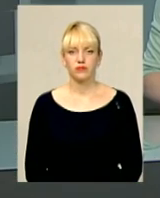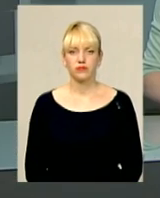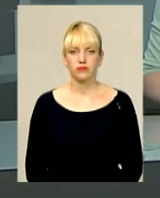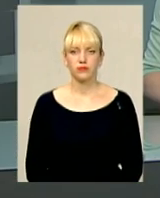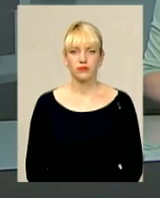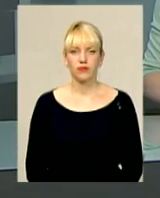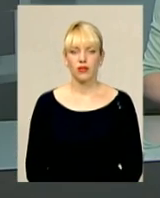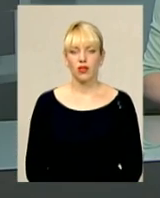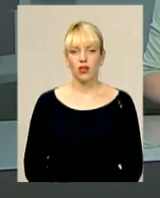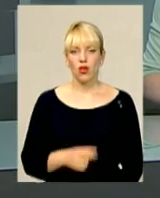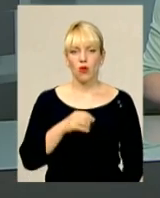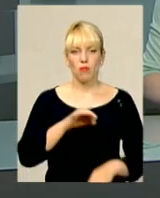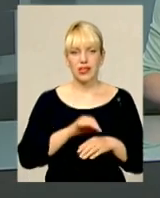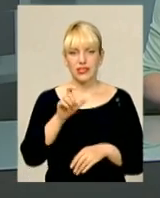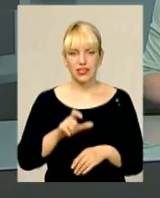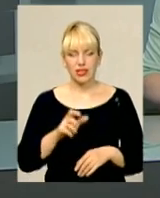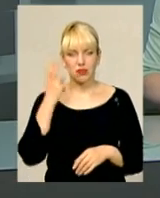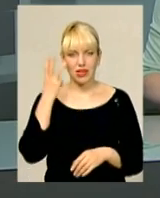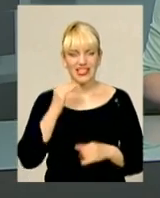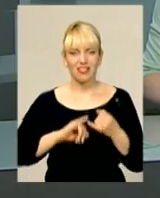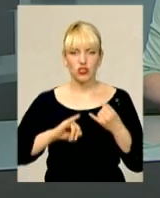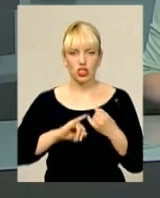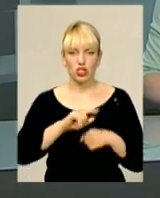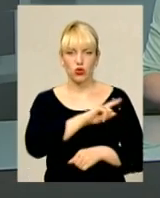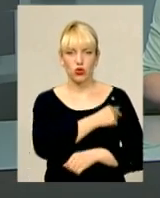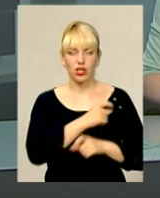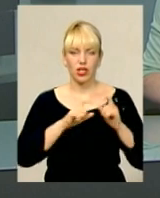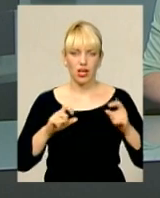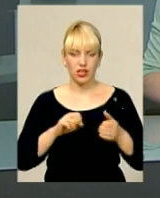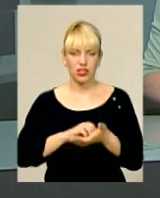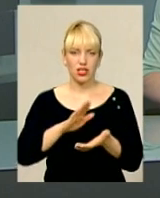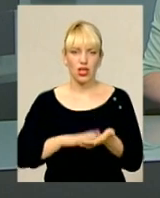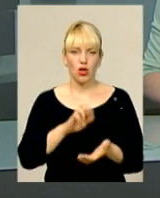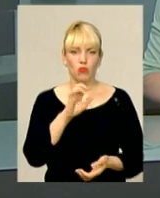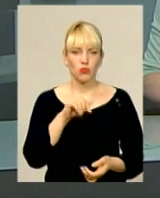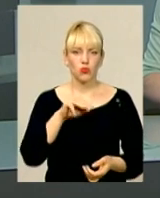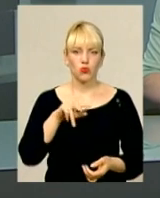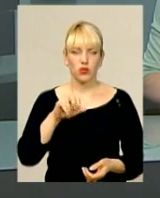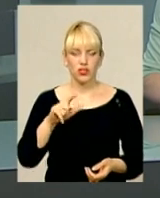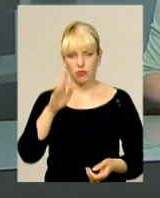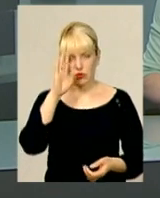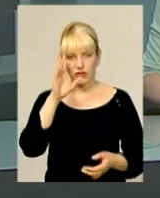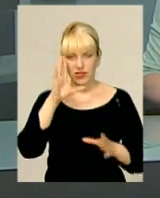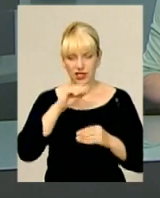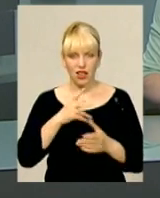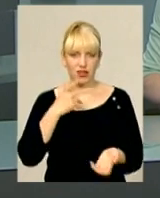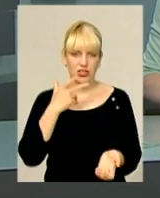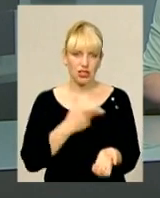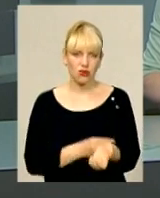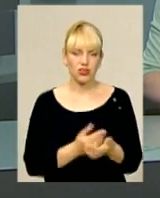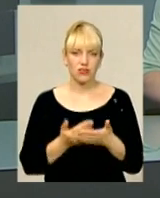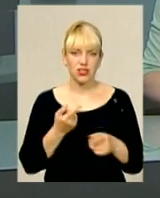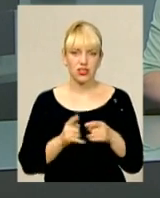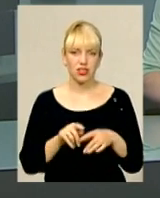У пацієнтах Хмельницької інфекційної лікарні діагностували ботулізм. Медики встигли ввести чоловікові сироватку від цієї